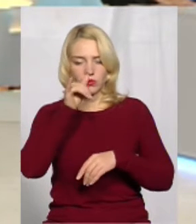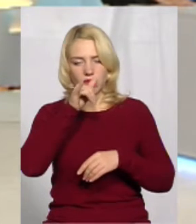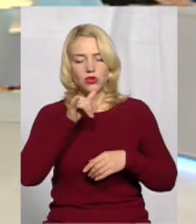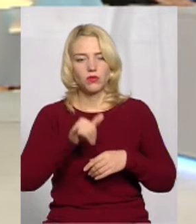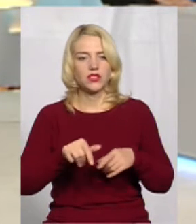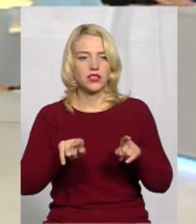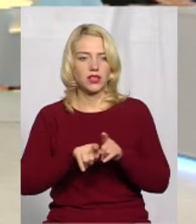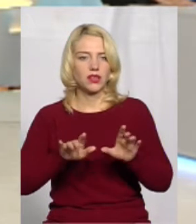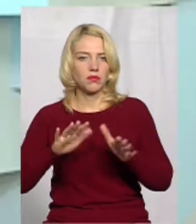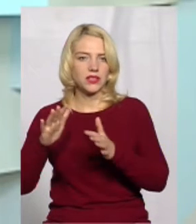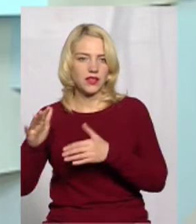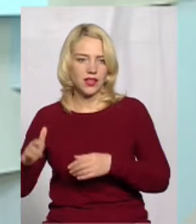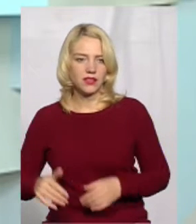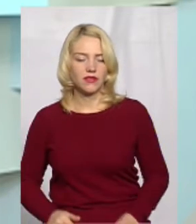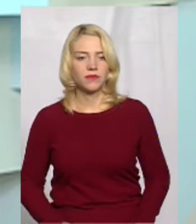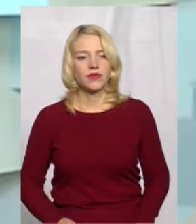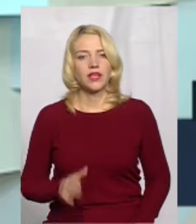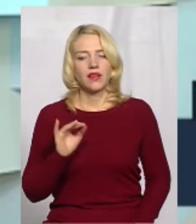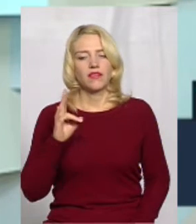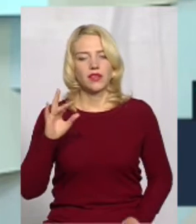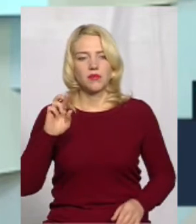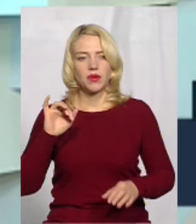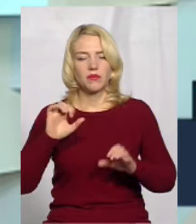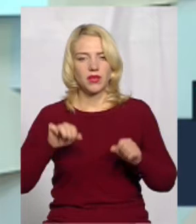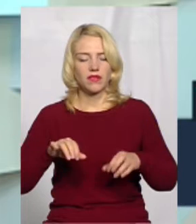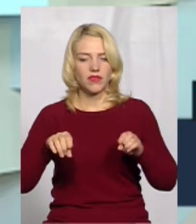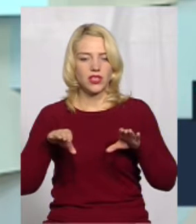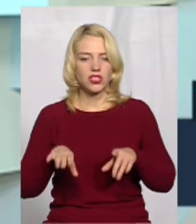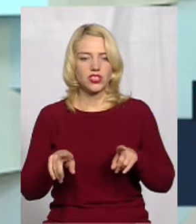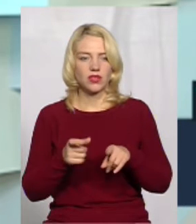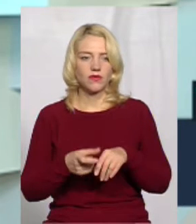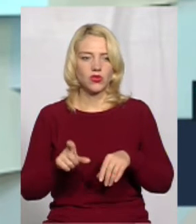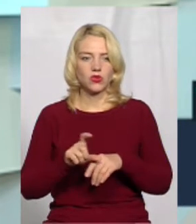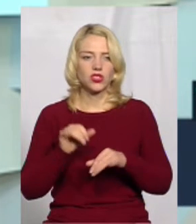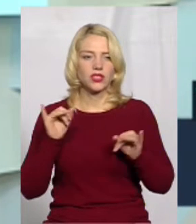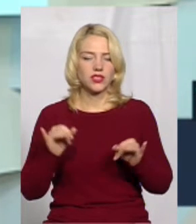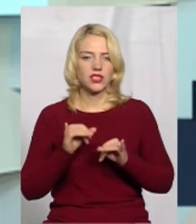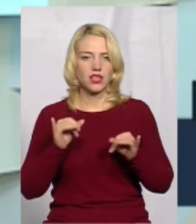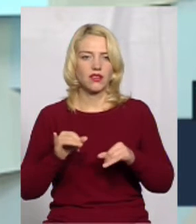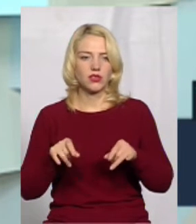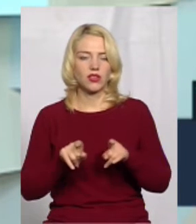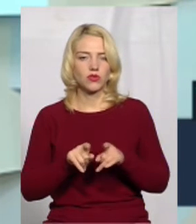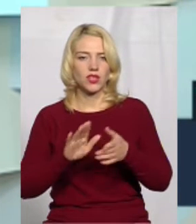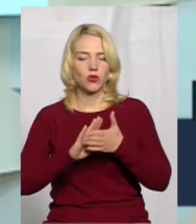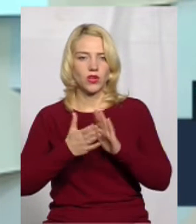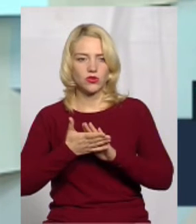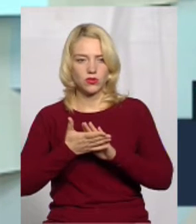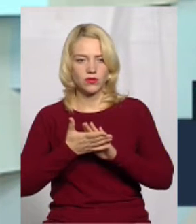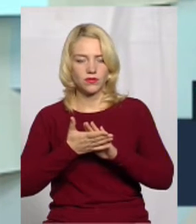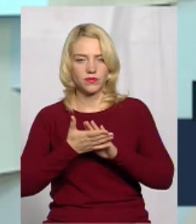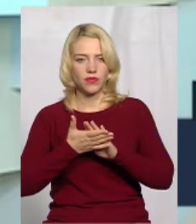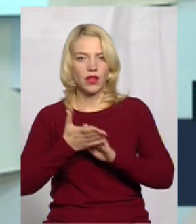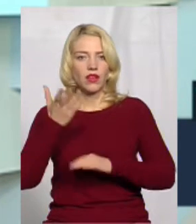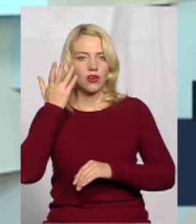прецедентів? Він би міг вирішити дуже таку цікаву ситуацію,